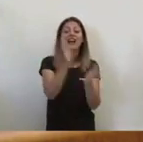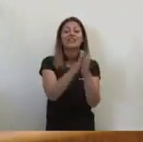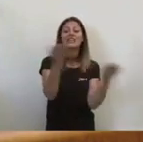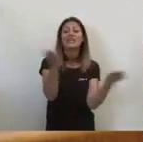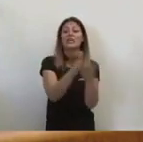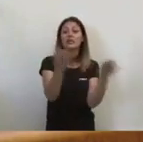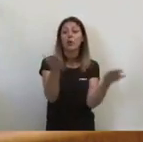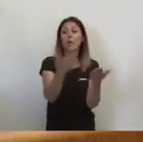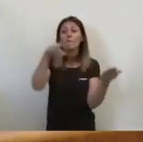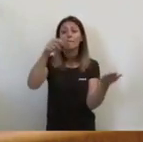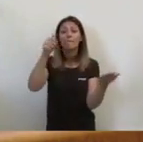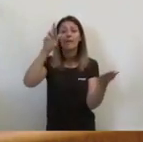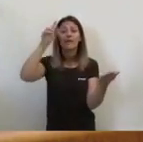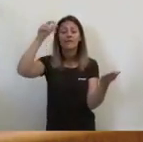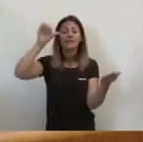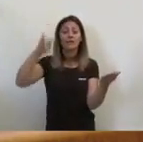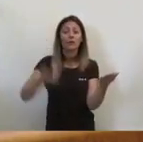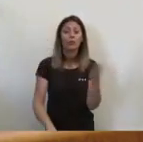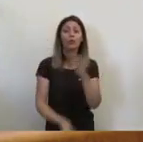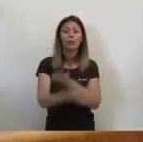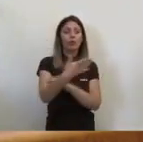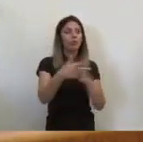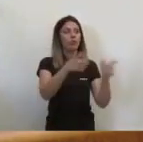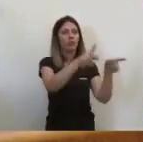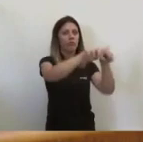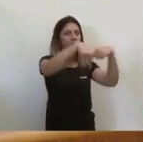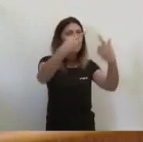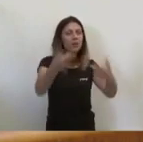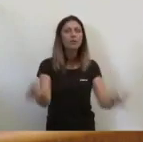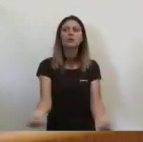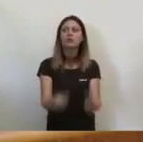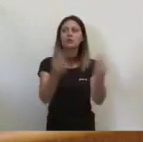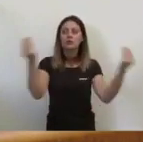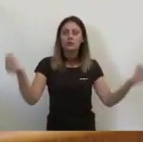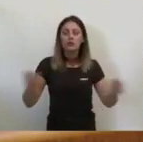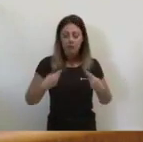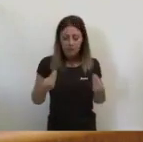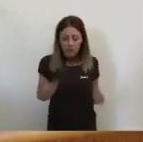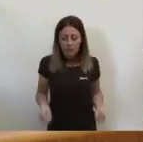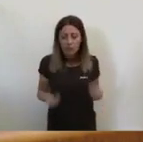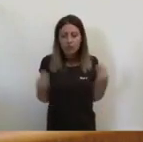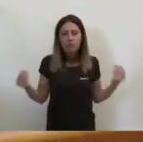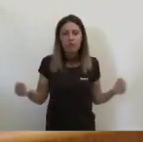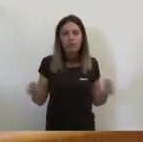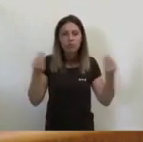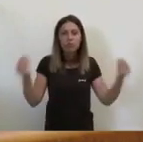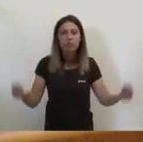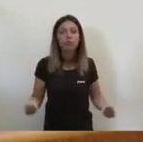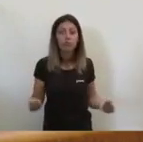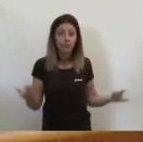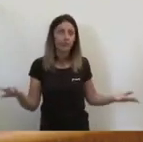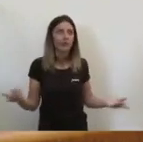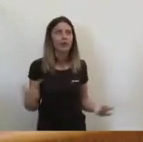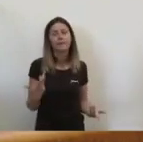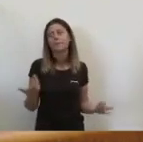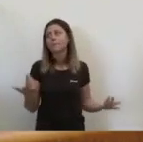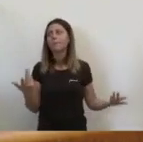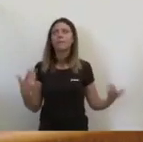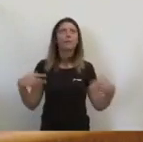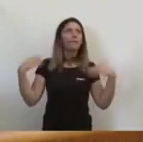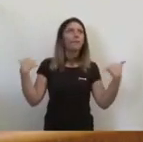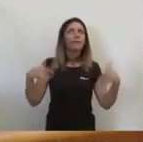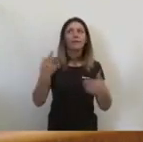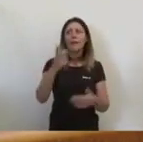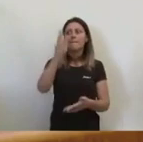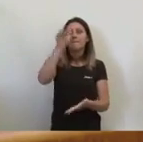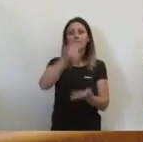senyor Marsà i que ha millorat la vida de moltes famílies o el pla edificant en què ens vam trobar en una situació que faltava mil